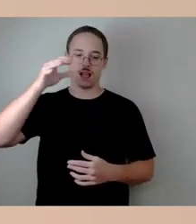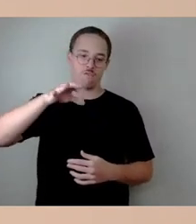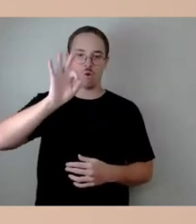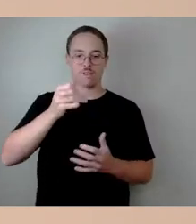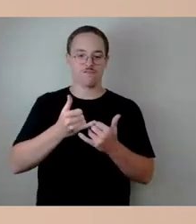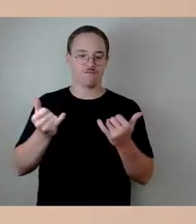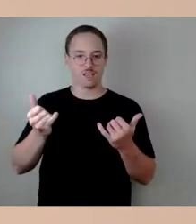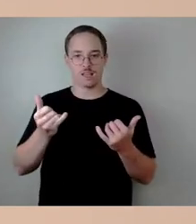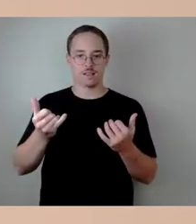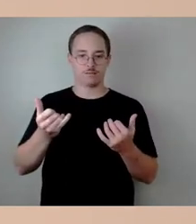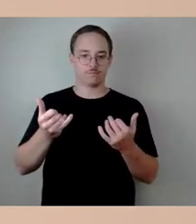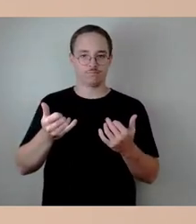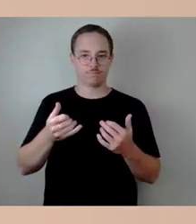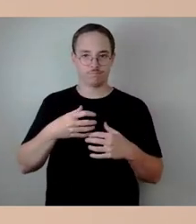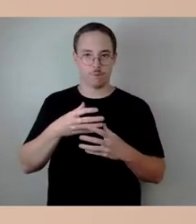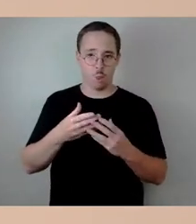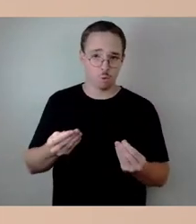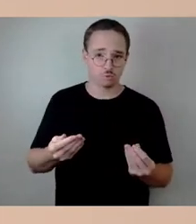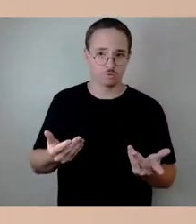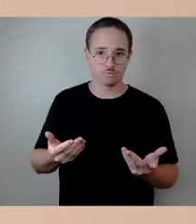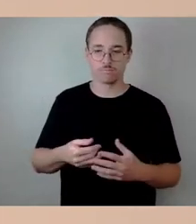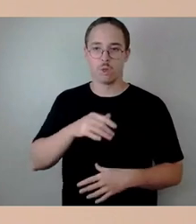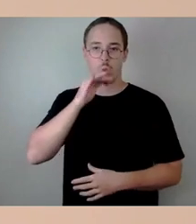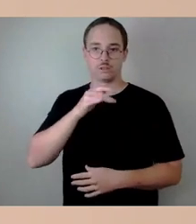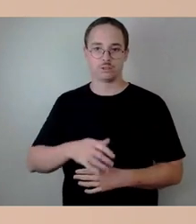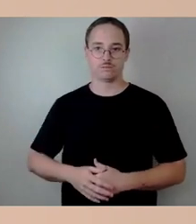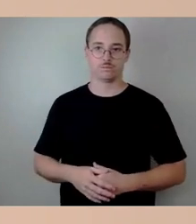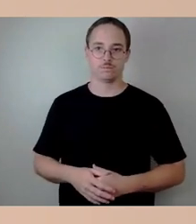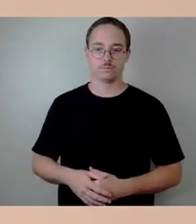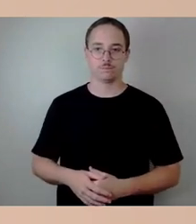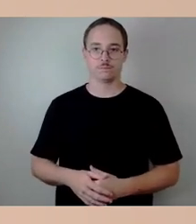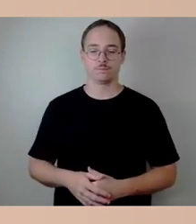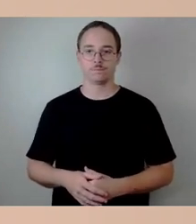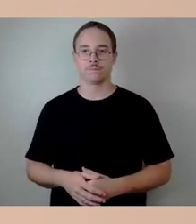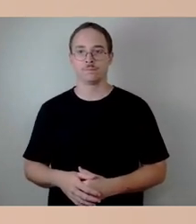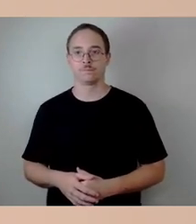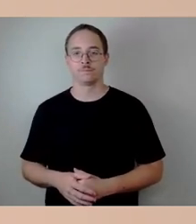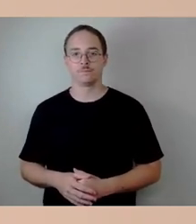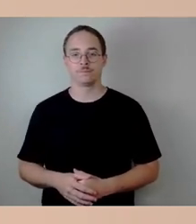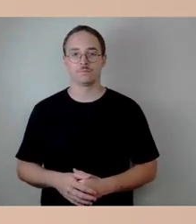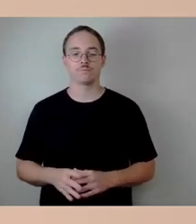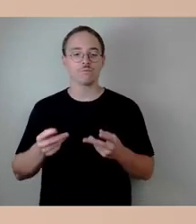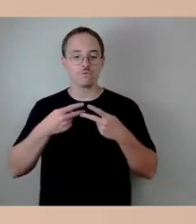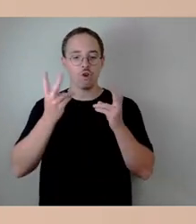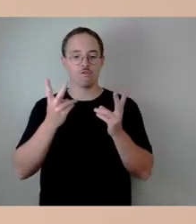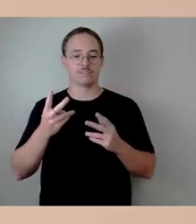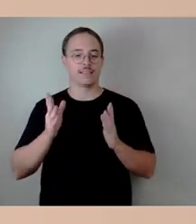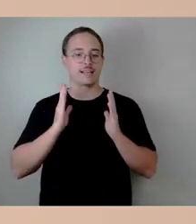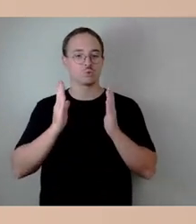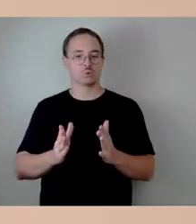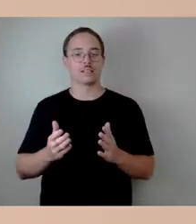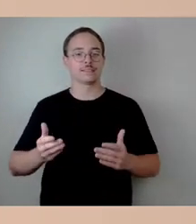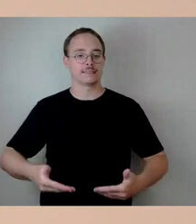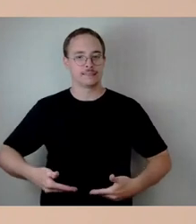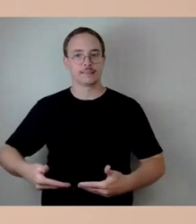Die öffentlichen Gesundheitsdienste und damit die über 400 kommunalen Gesundheitsämter sind